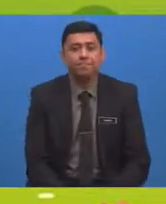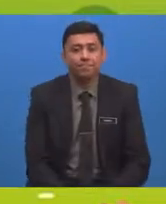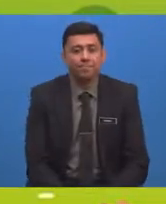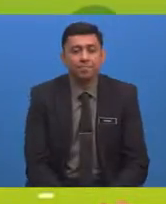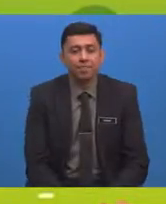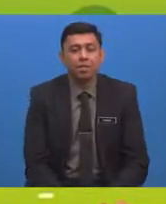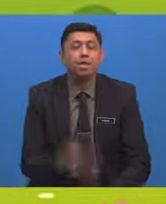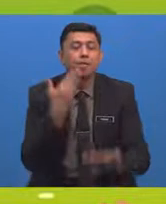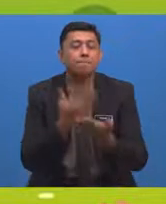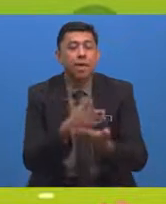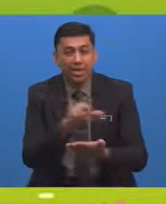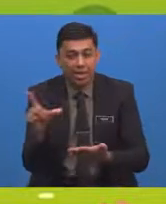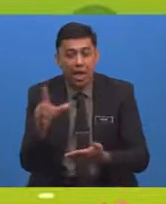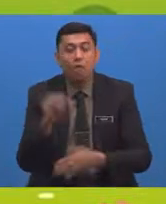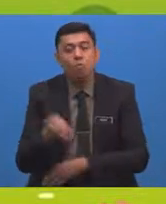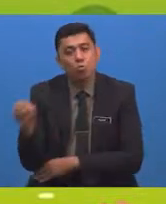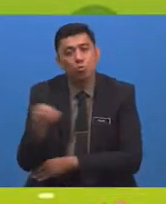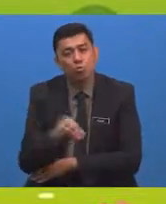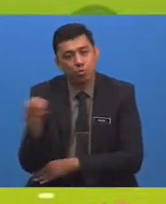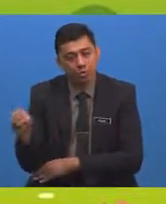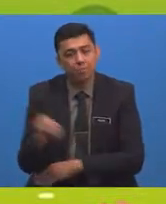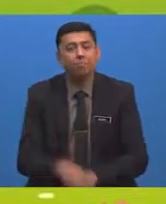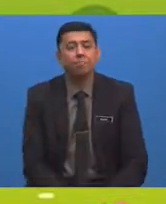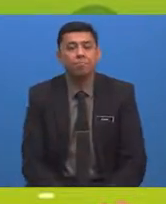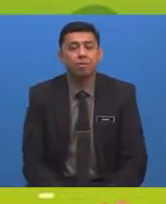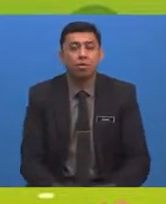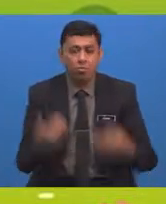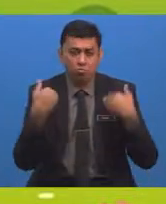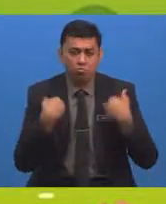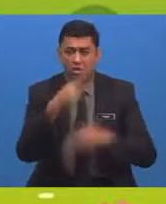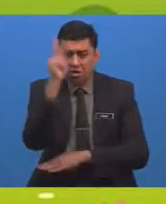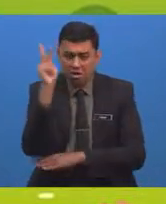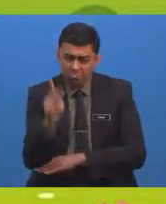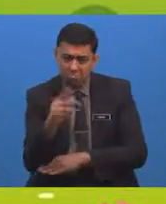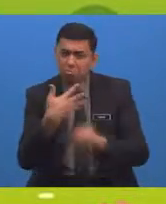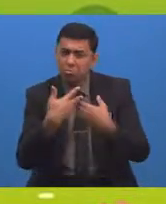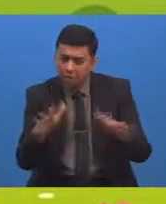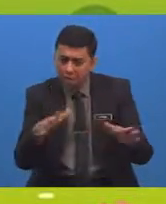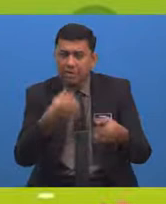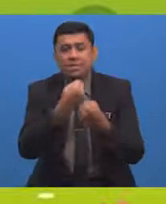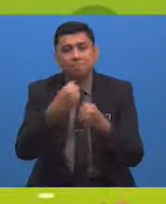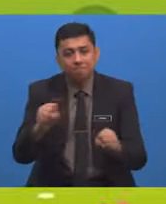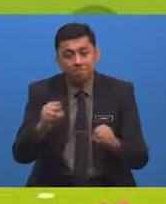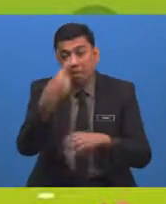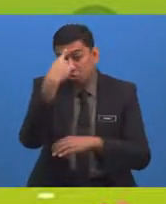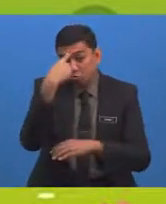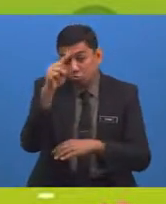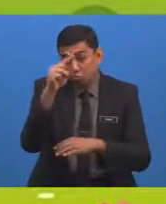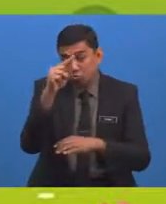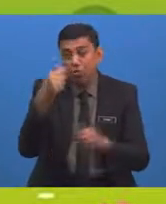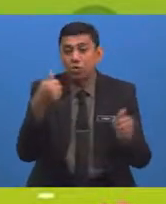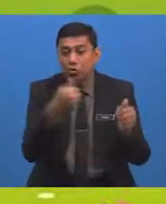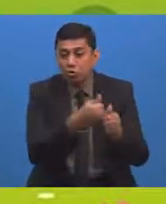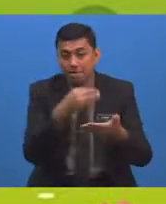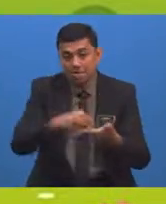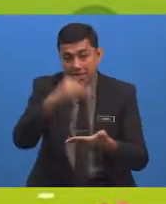Baiklah, murid-murid Adakah kamu semua sudah sedia untuk mengikuti sesi